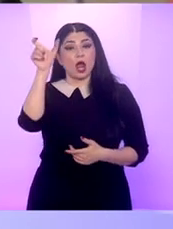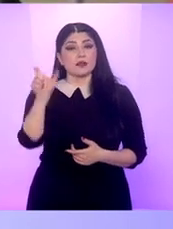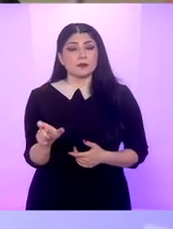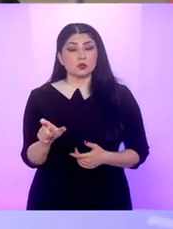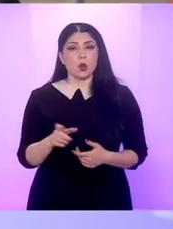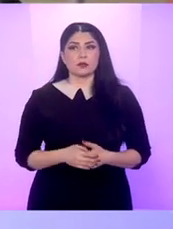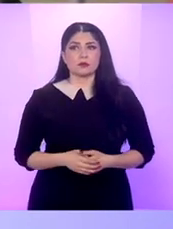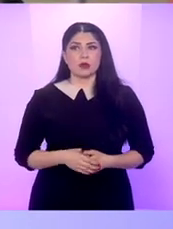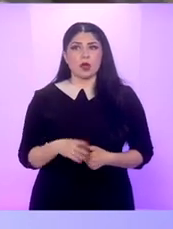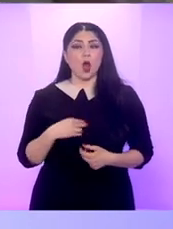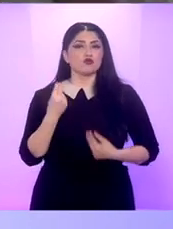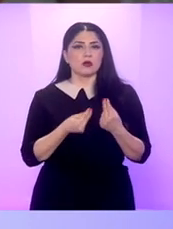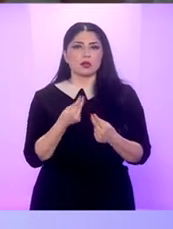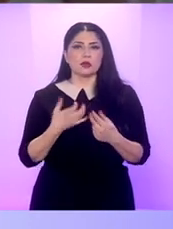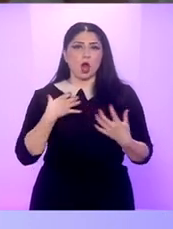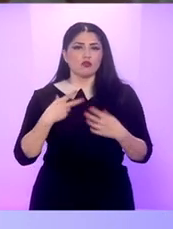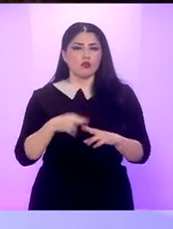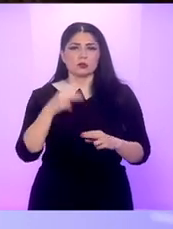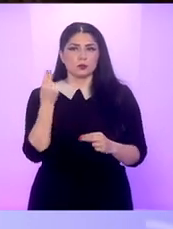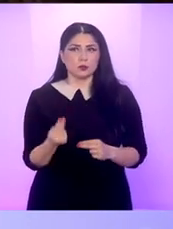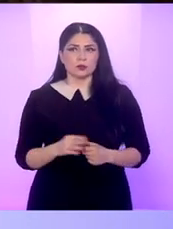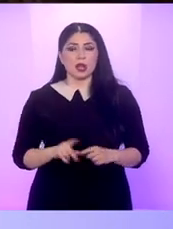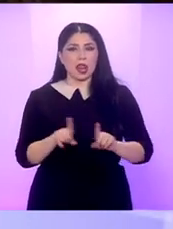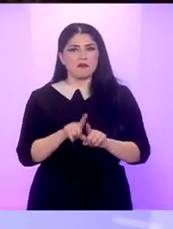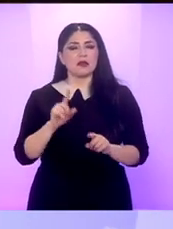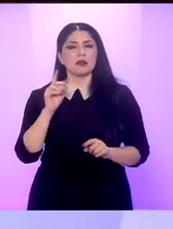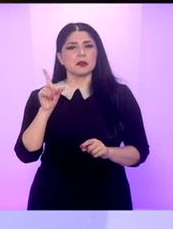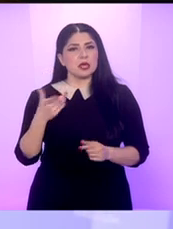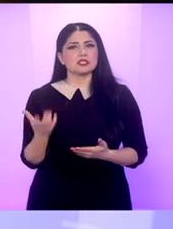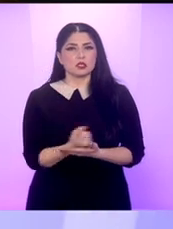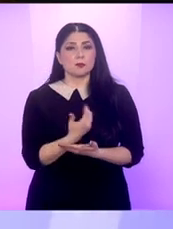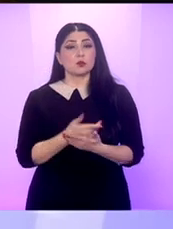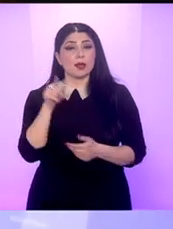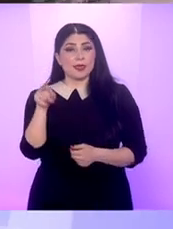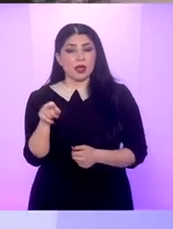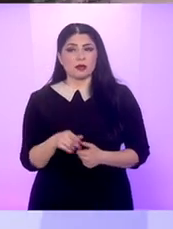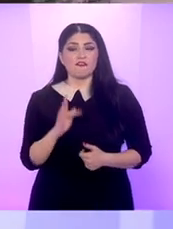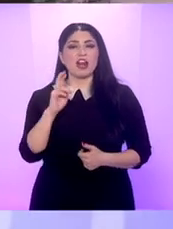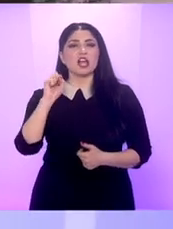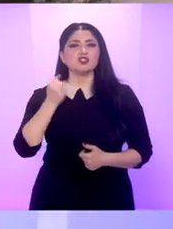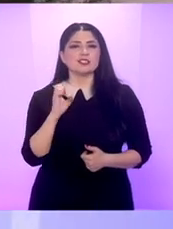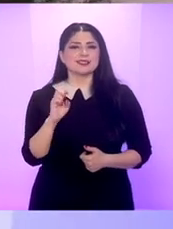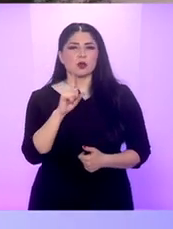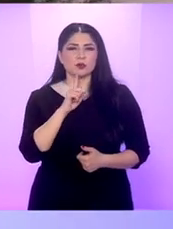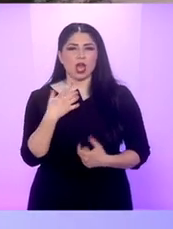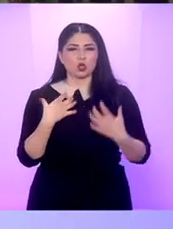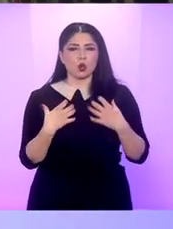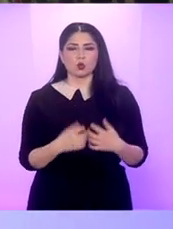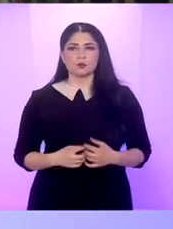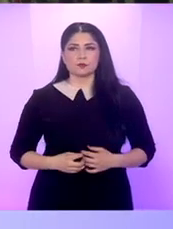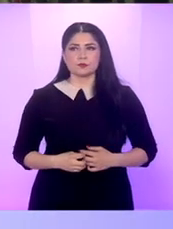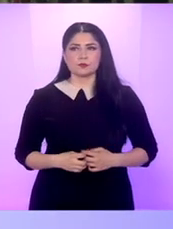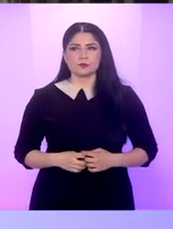au avut roluri excelente cred că și acest premiu este meritat pentru că Francis McDormand reușește să se transpună într